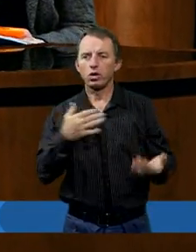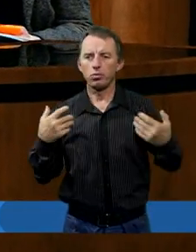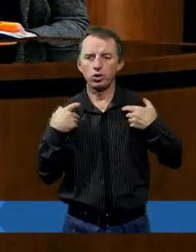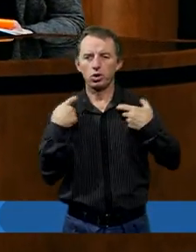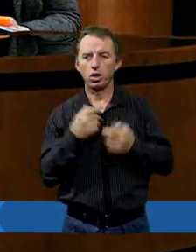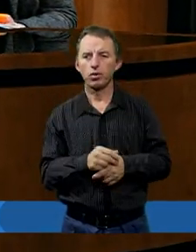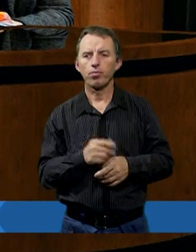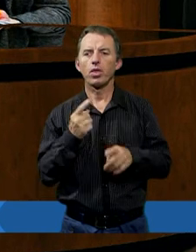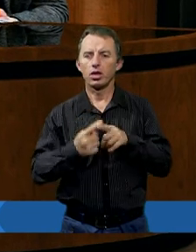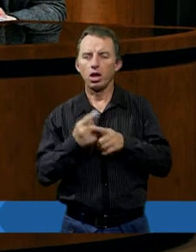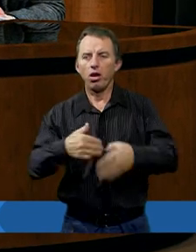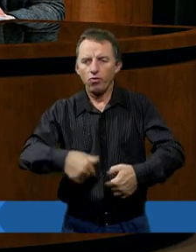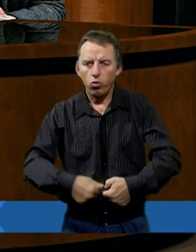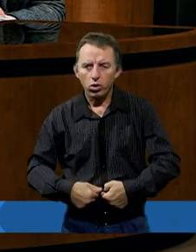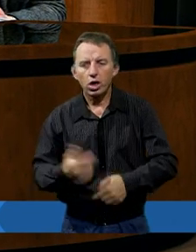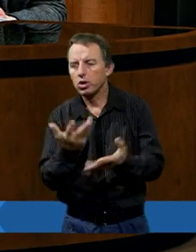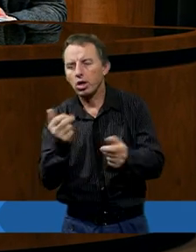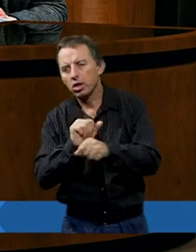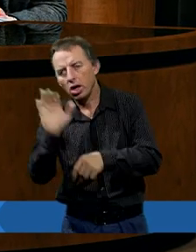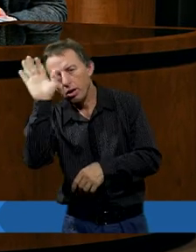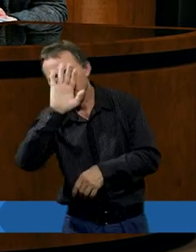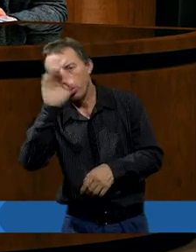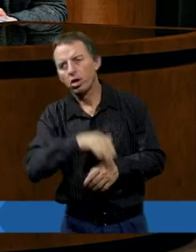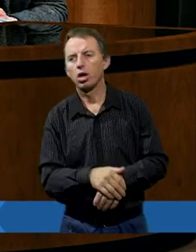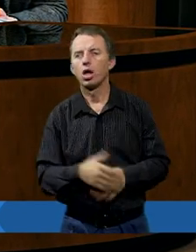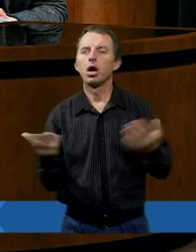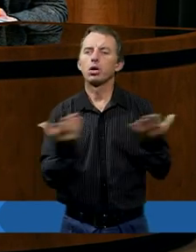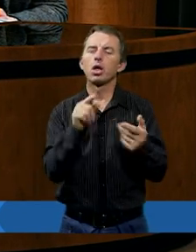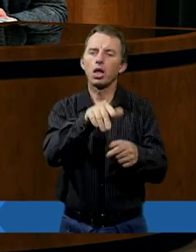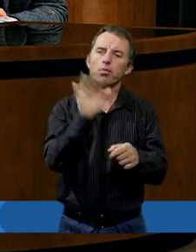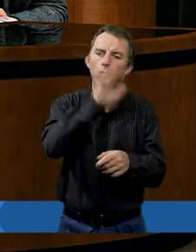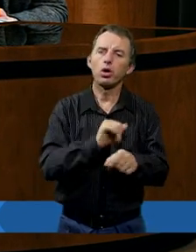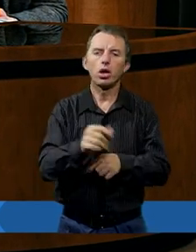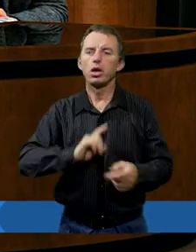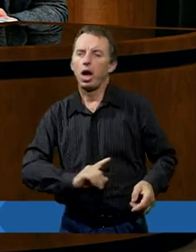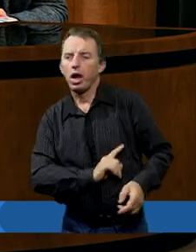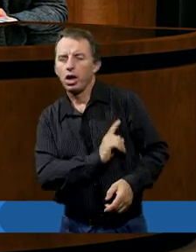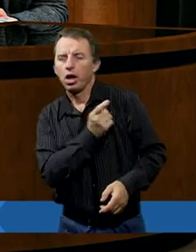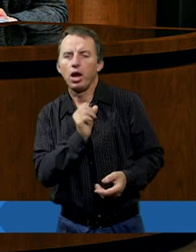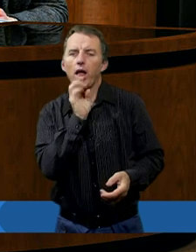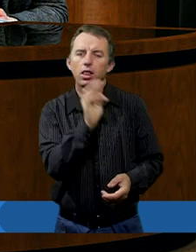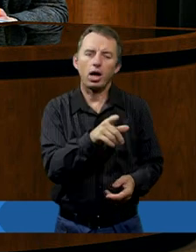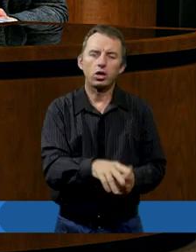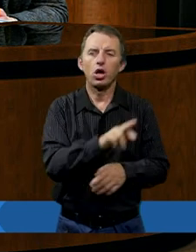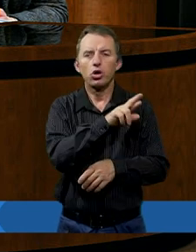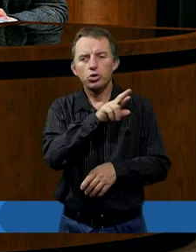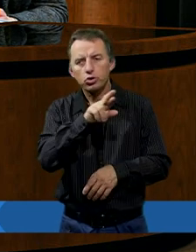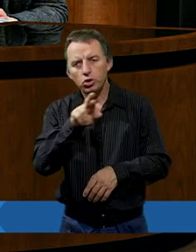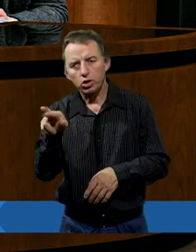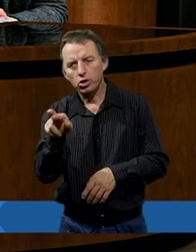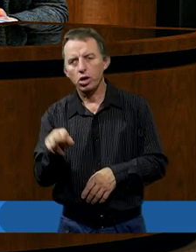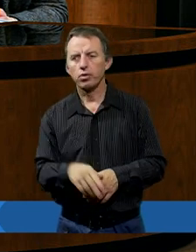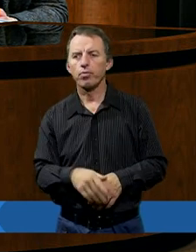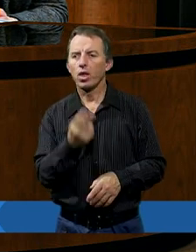sprawy. Już zaraz wołanie, a gdzie jest Bóg? A gdzie ten Bóg jest, bo On nie reaguje na takie rzeczy, jakie się dzieją?